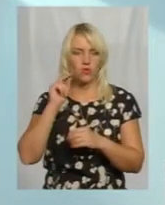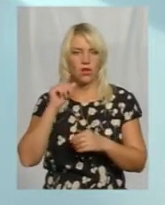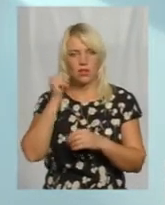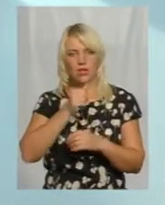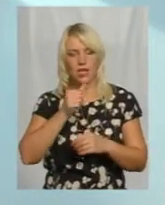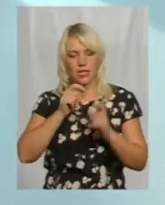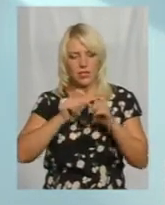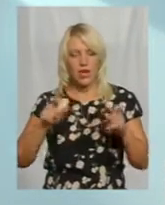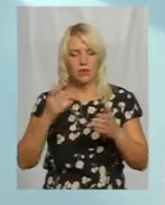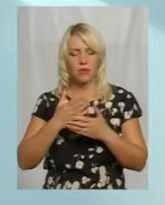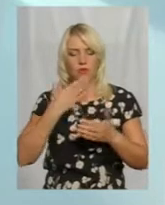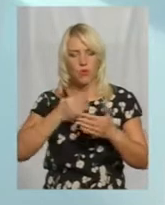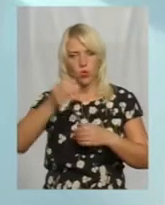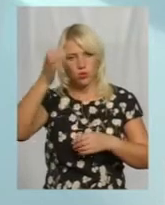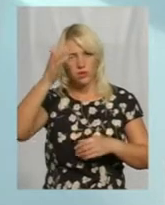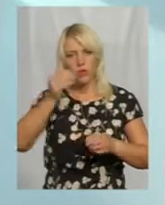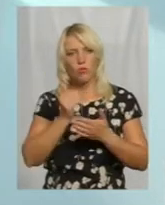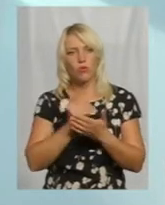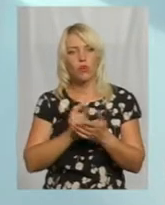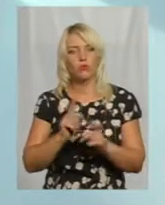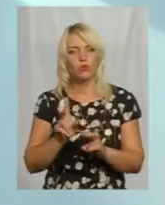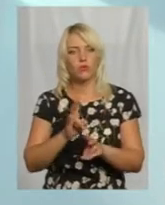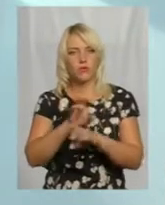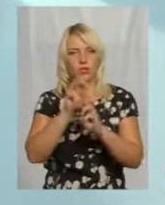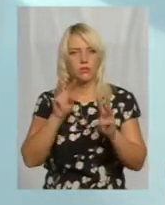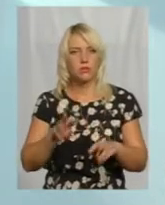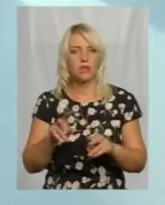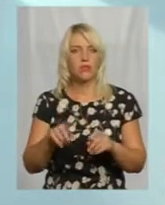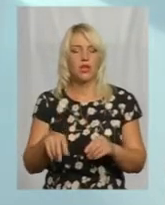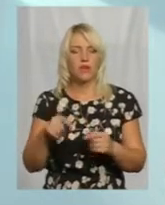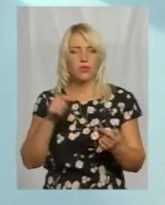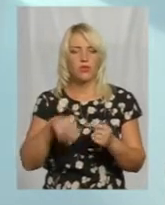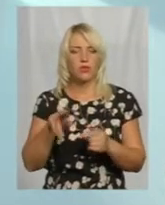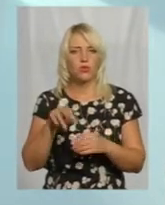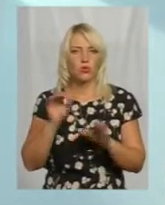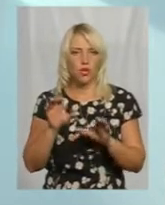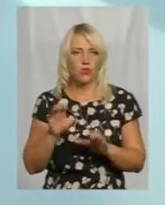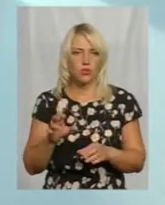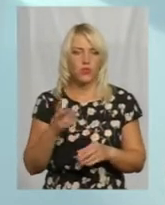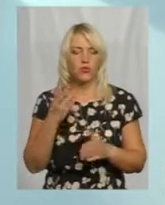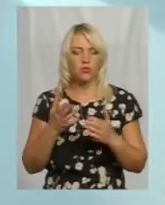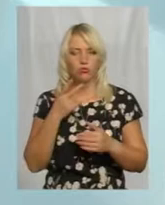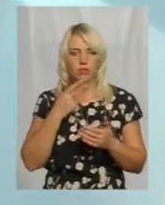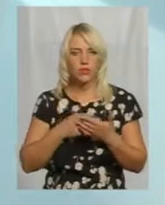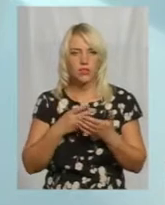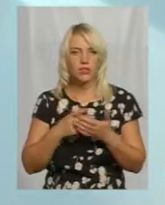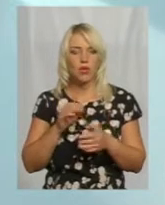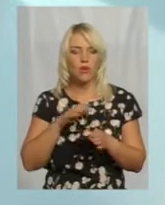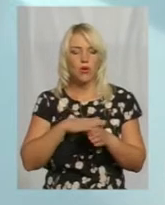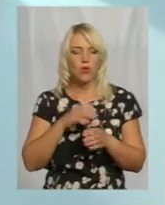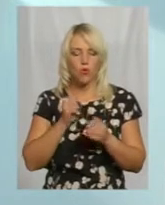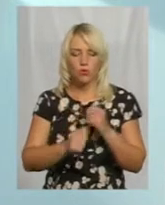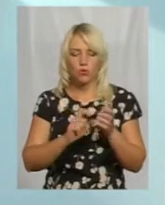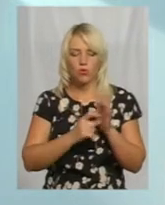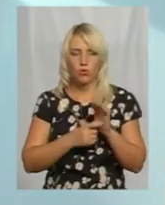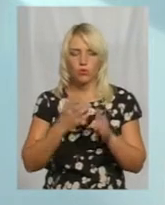свою освітню програму, що має забезпечити відповідно до чинного законодавства. Але якщо подивитися по кожному класу, якщо